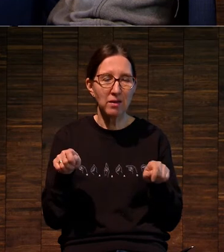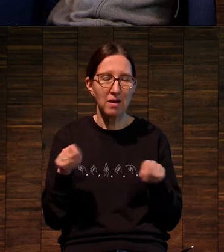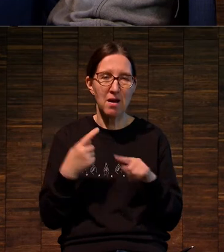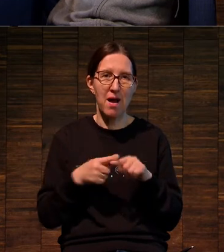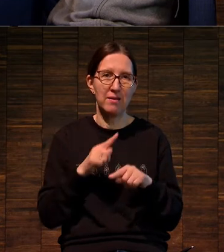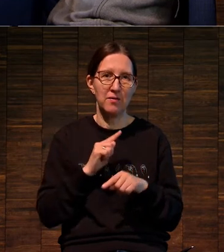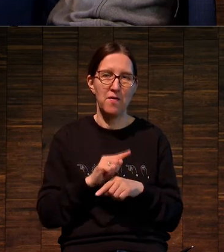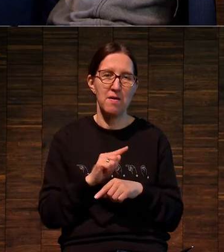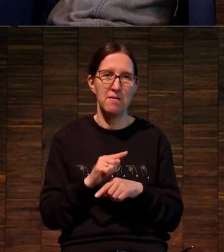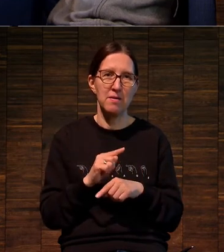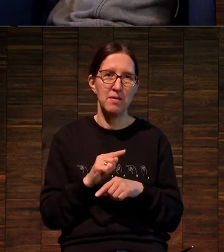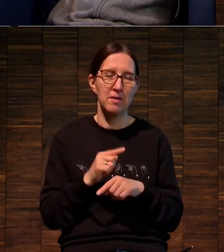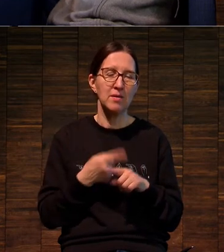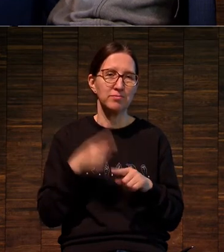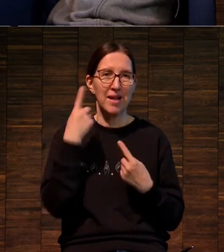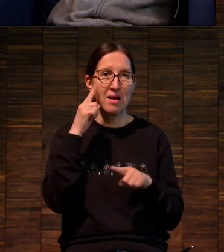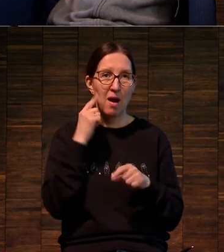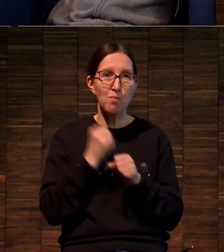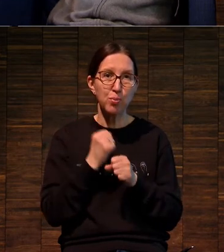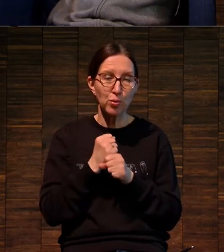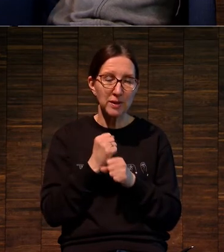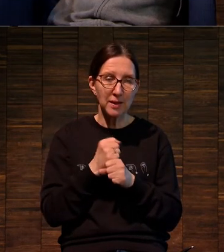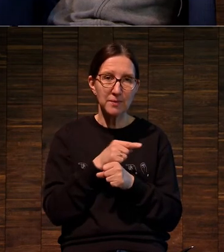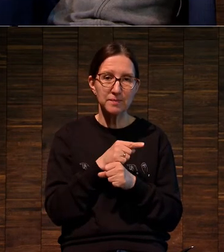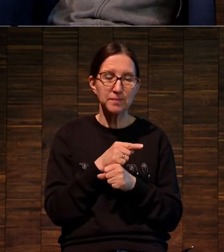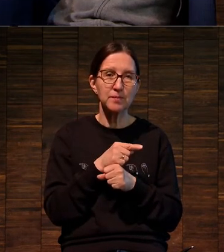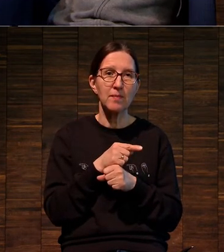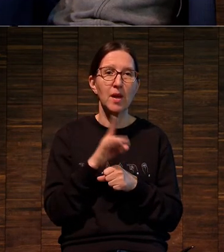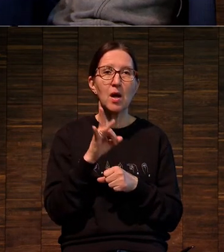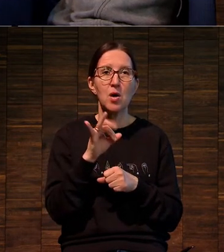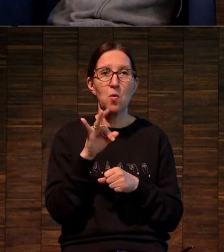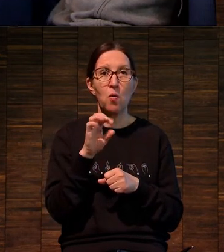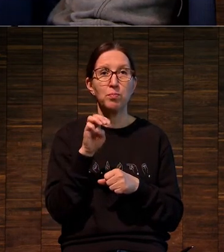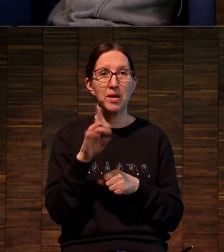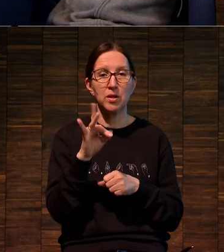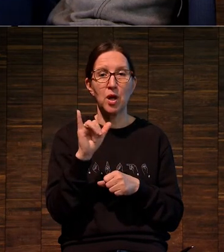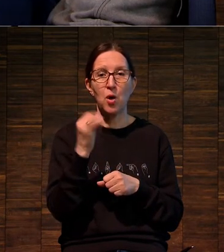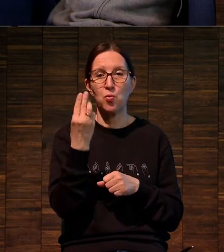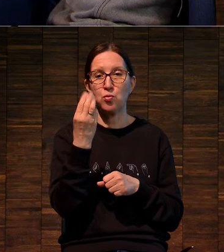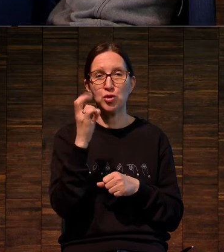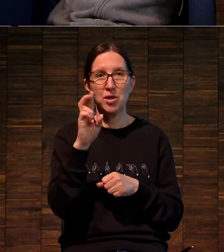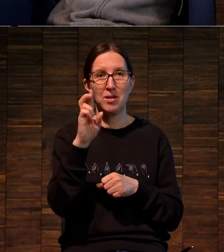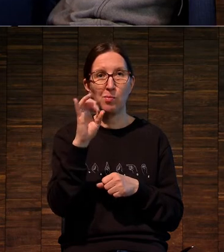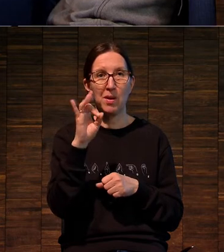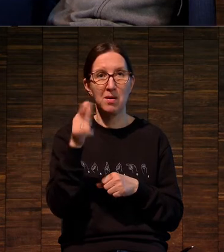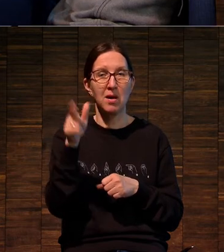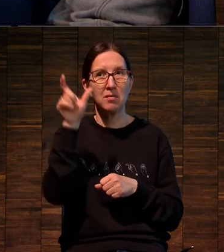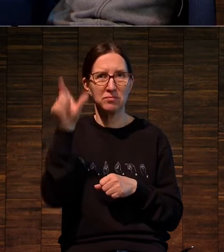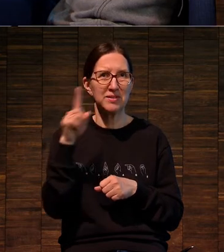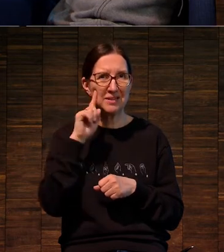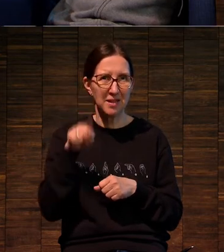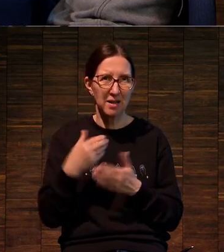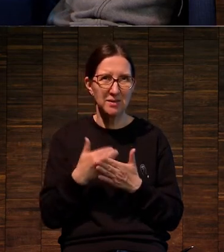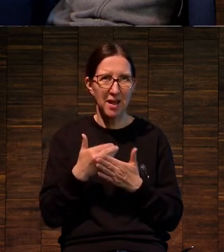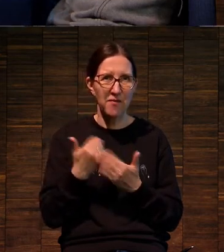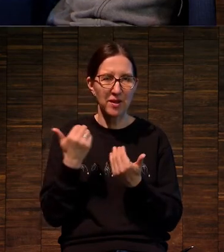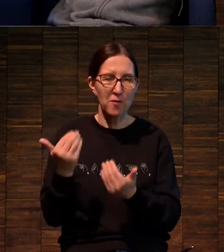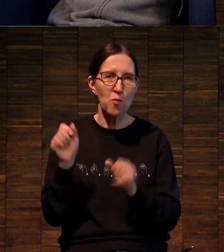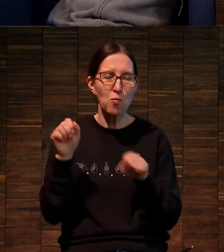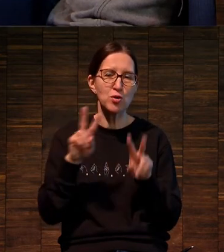работы. Она, Роберт Раушенберг, вы знаете, что он был, его можно там